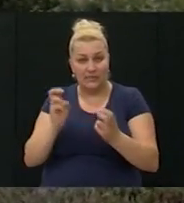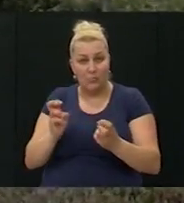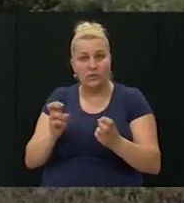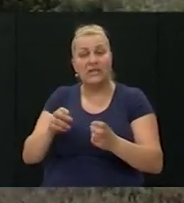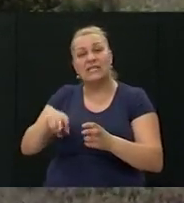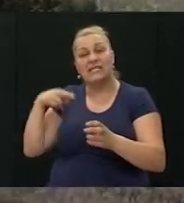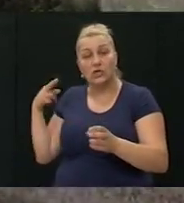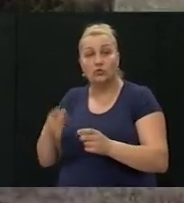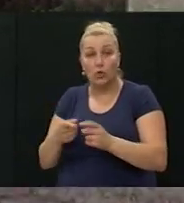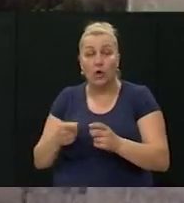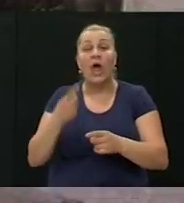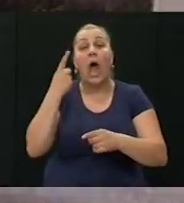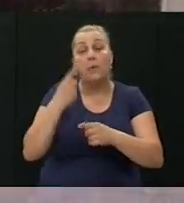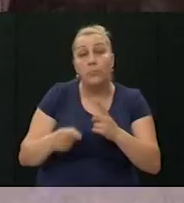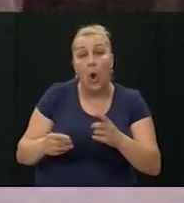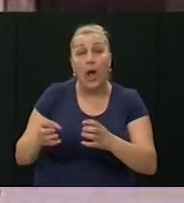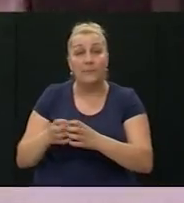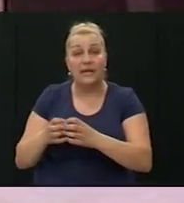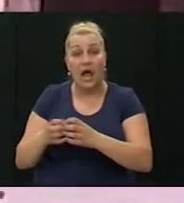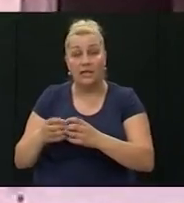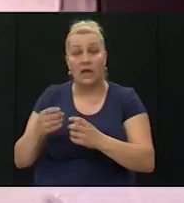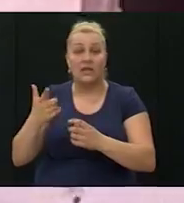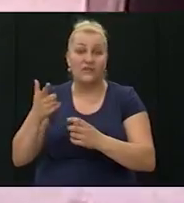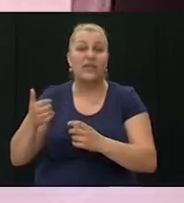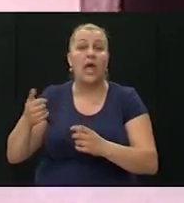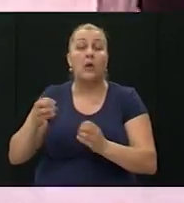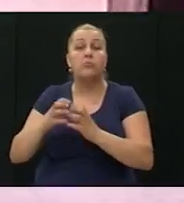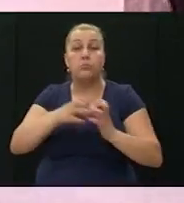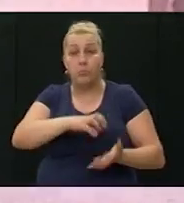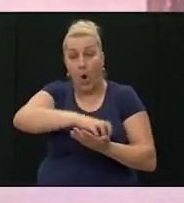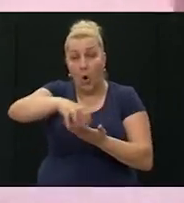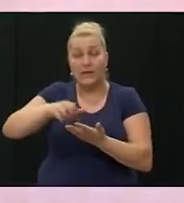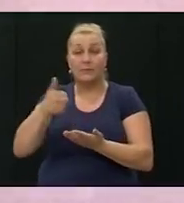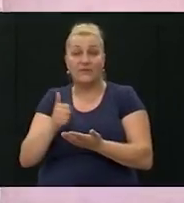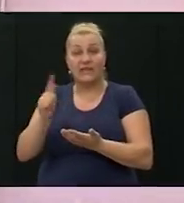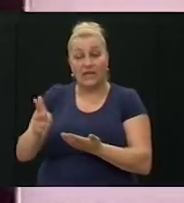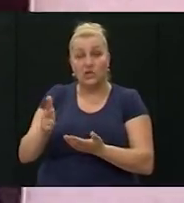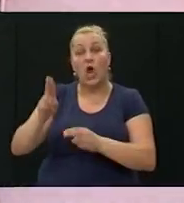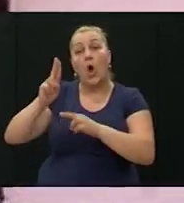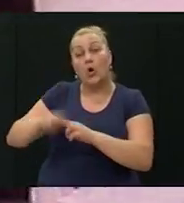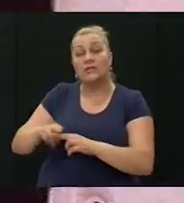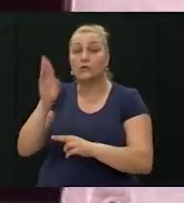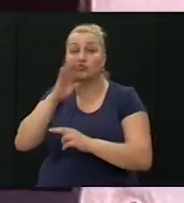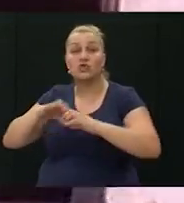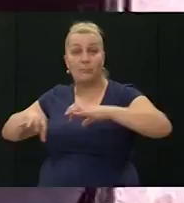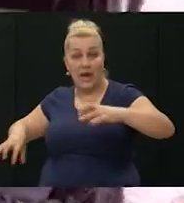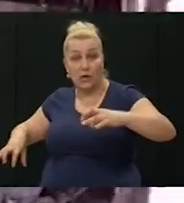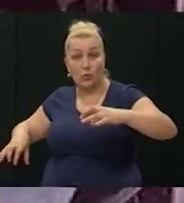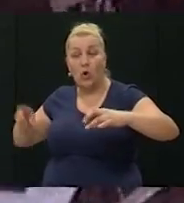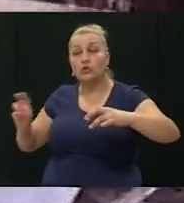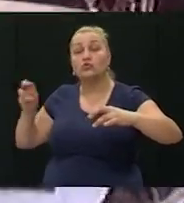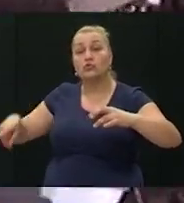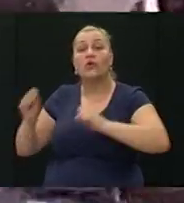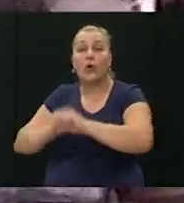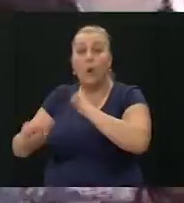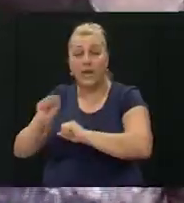izlaskom tenkova gore tako da je pola brigade u stvara od te dvije bojne koje su bile angažirane prve i treće ostalo u Šibeniku sudjelovali su